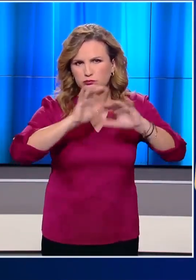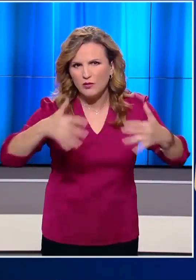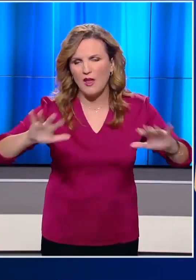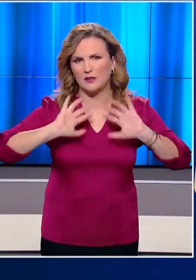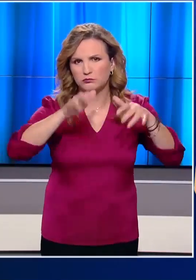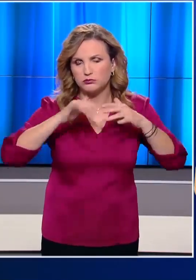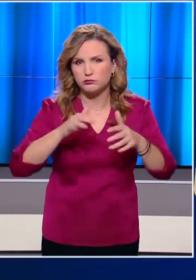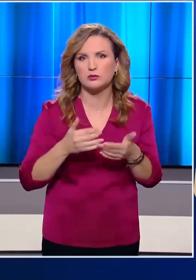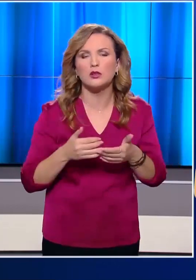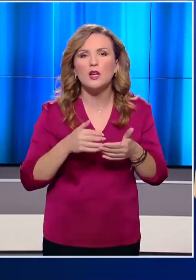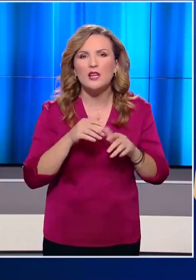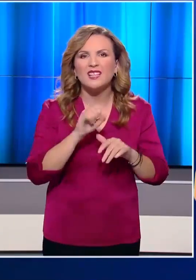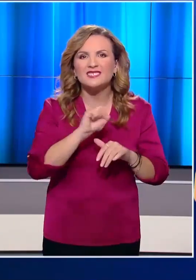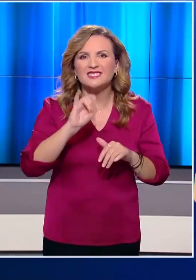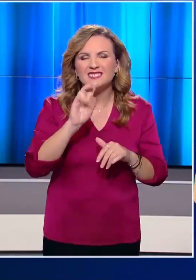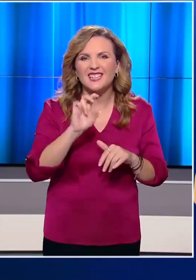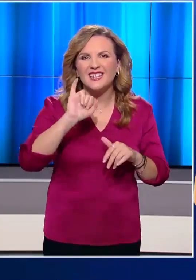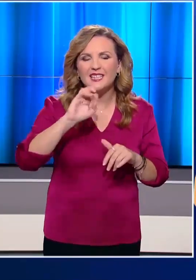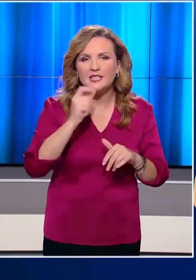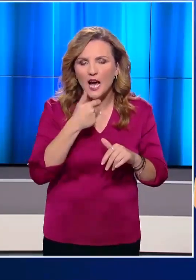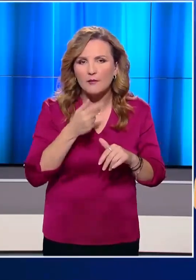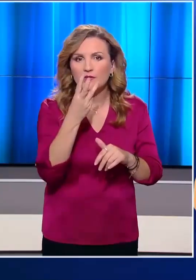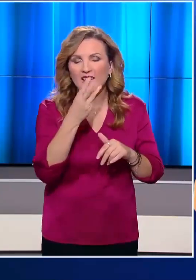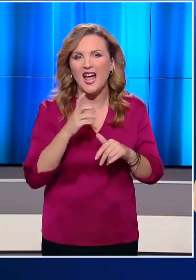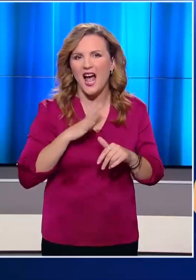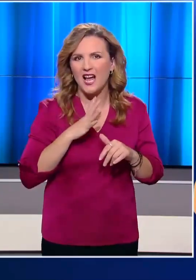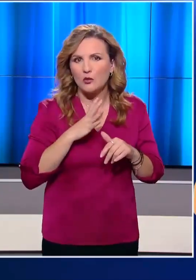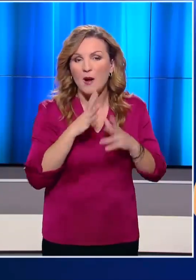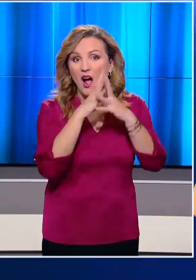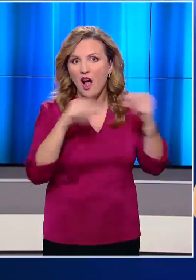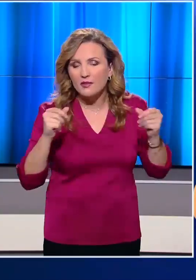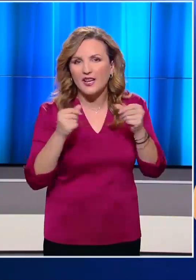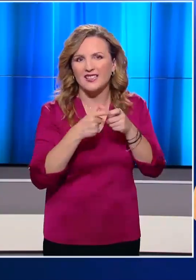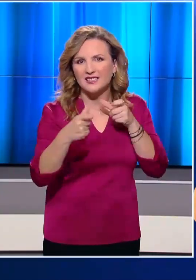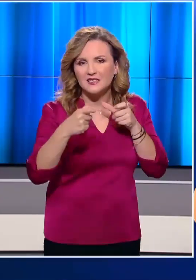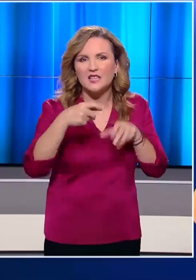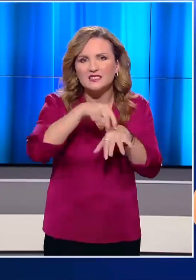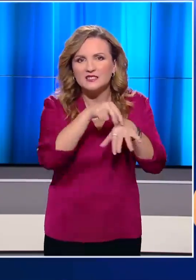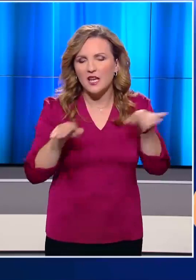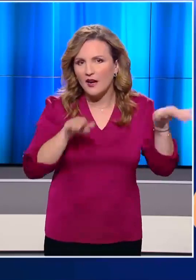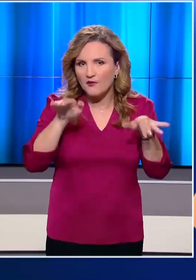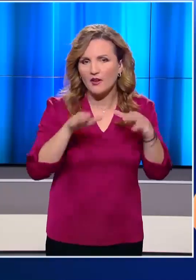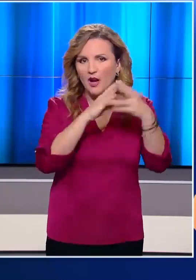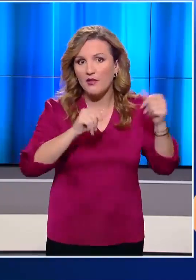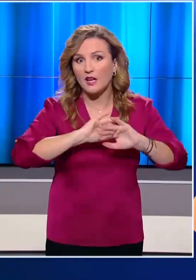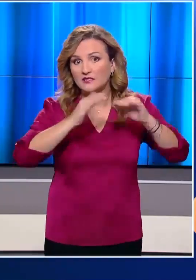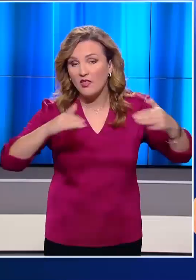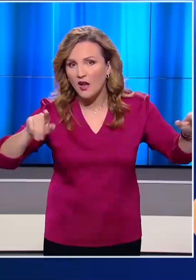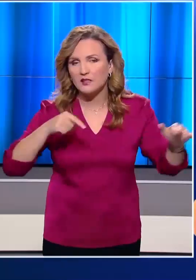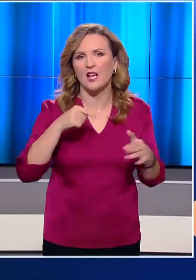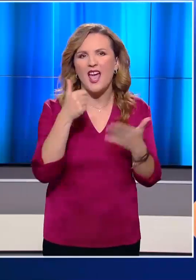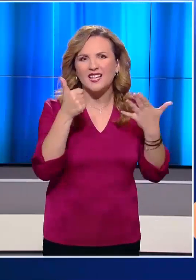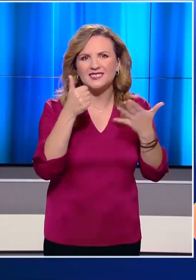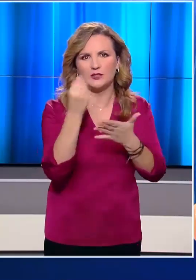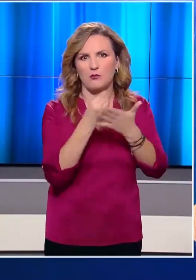Έσιο τέλος είχε η επιχείρηση του λιμενικού στον Σχοινιά όταν τρεις σέρφερ χάθηκαν ξαφνικά μέσα στα κύματα και ενώ έπνεαν στην περιοχή άνεμοι